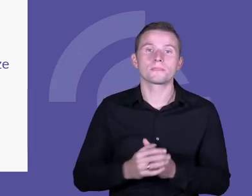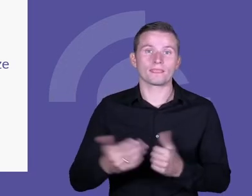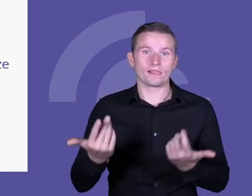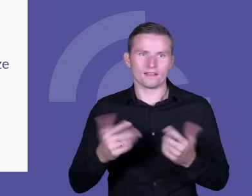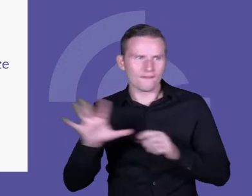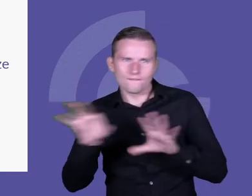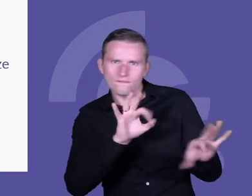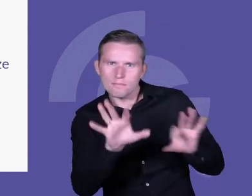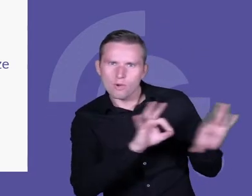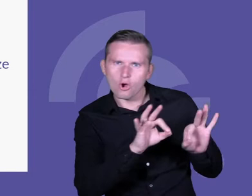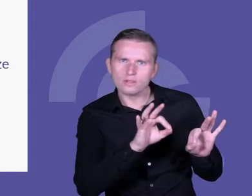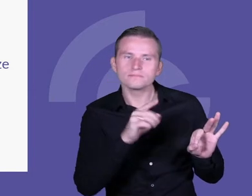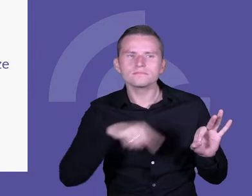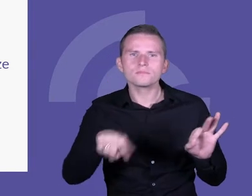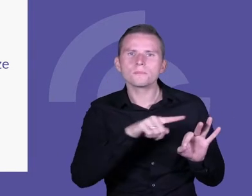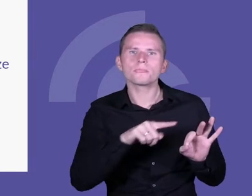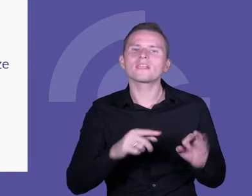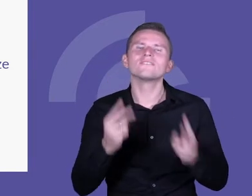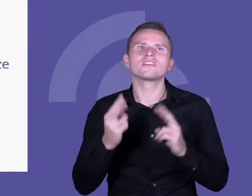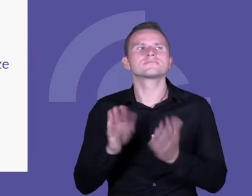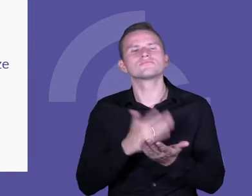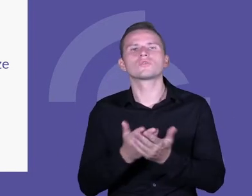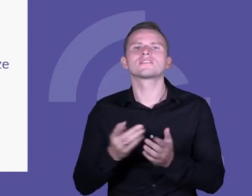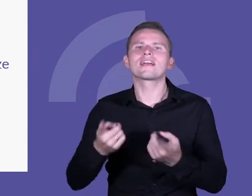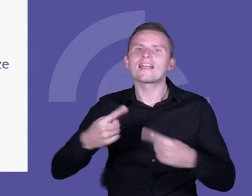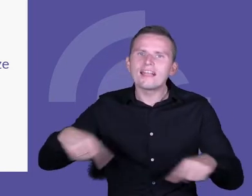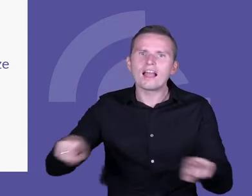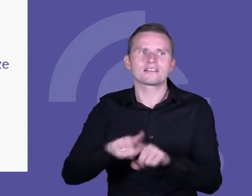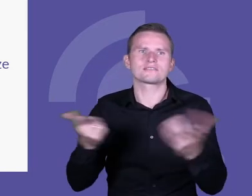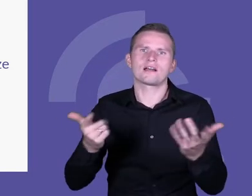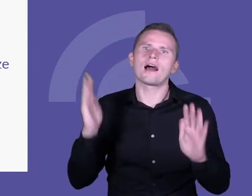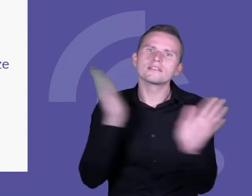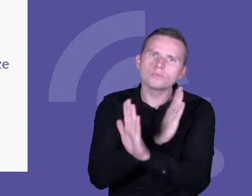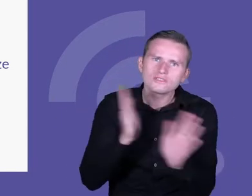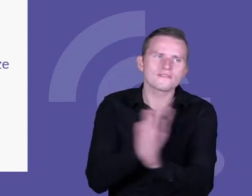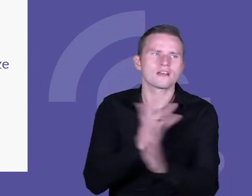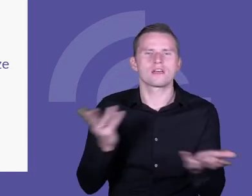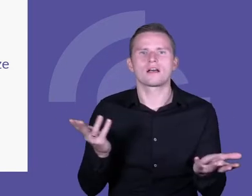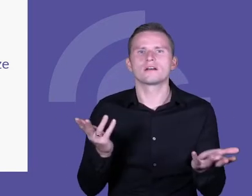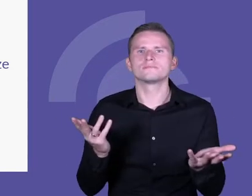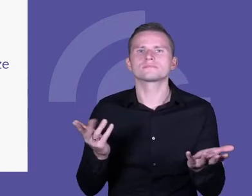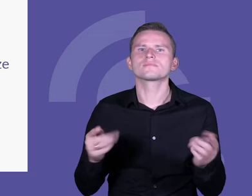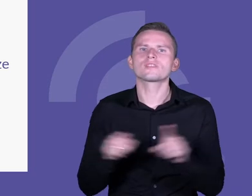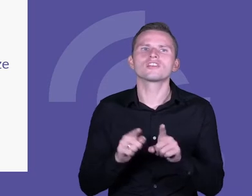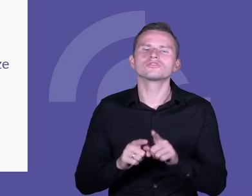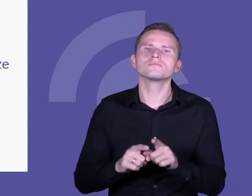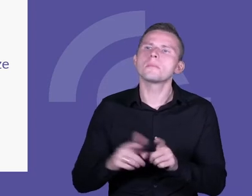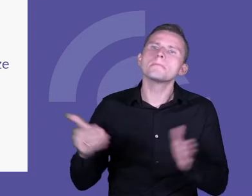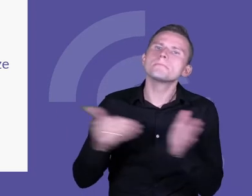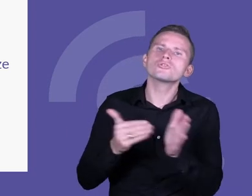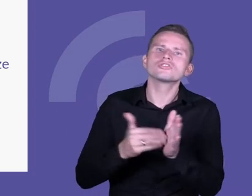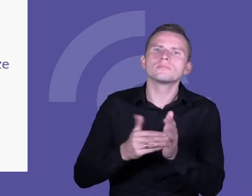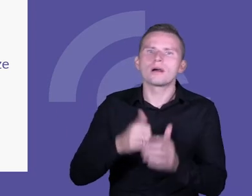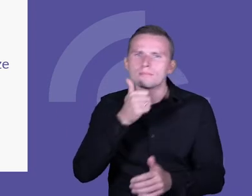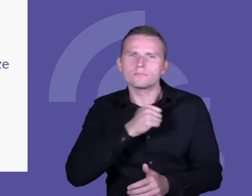uwzględniały również klasę, atmosferę i potrzeby określonej grupy